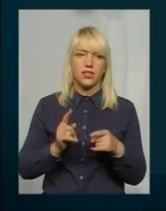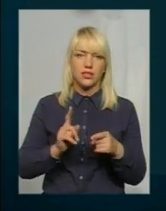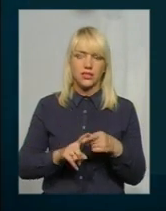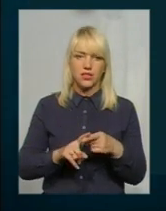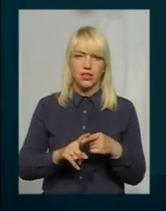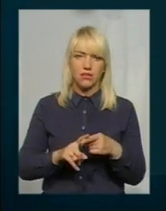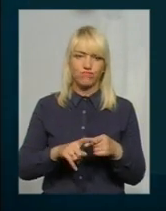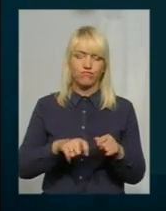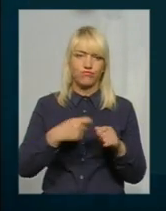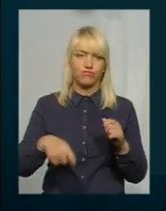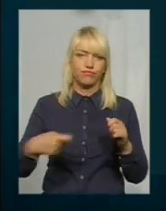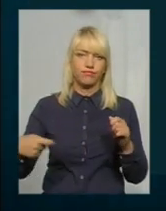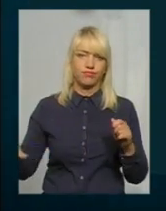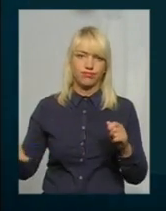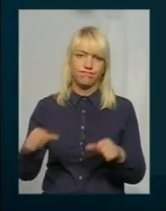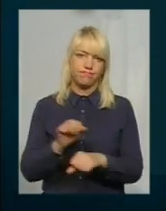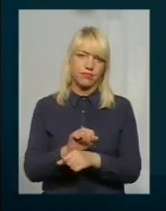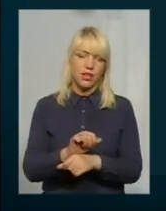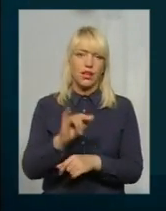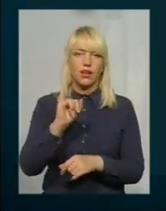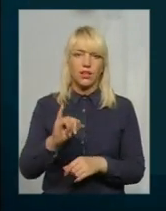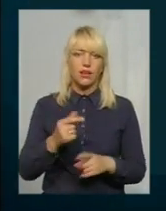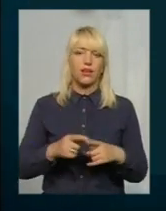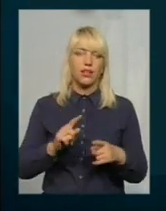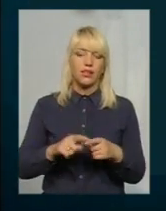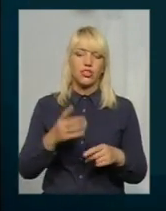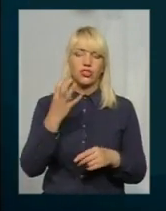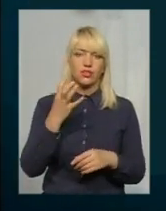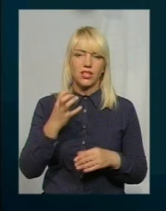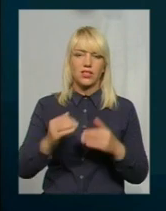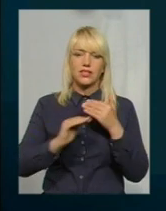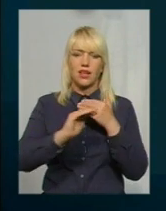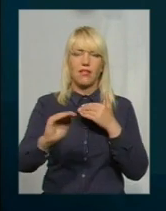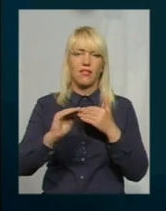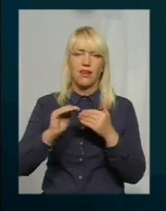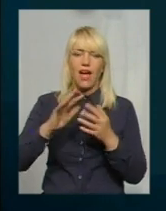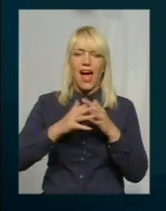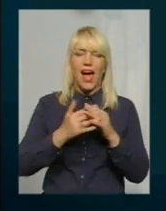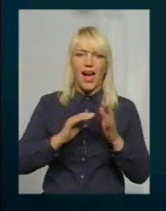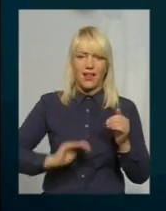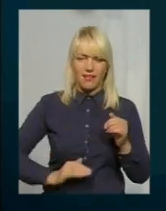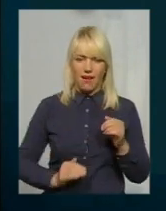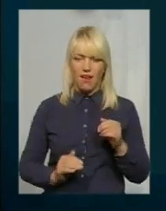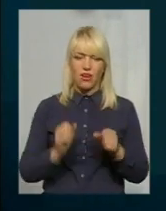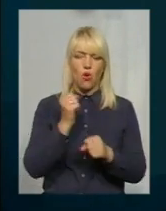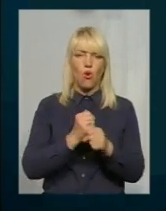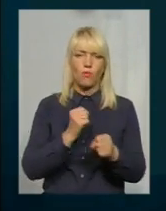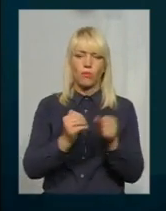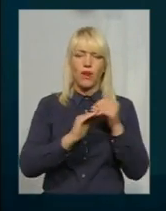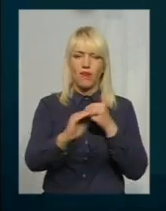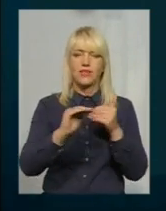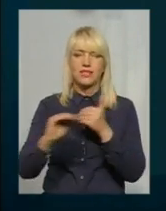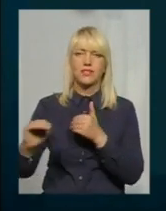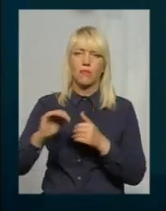тормозах. Тому що ніхто ніхто, чотири фермери аграрії обробляють землі навколо нашого села. І виявилося, що не